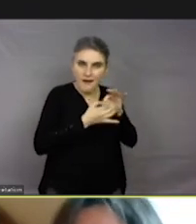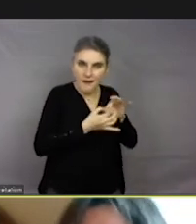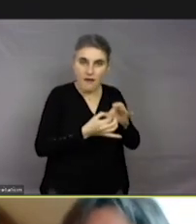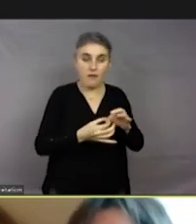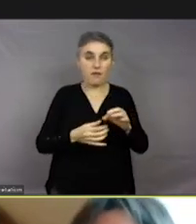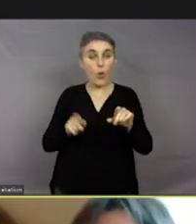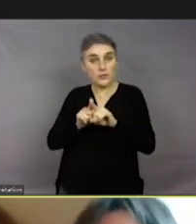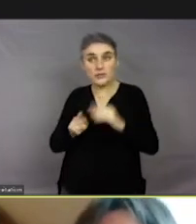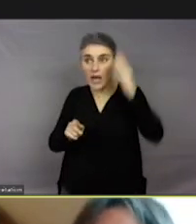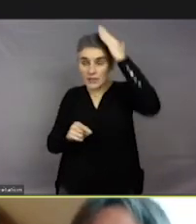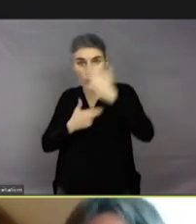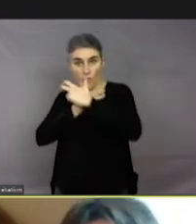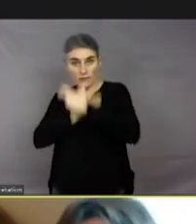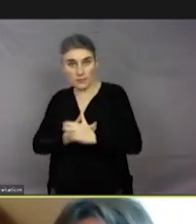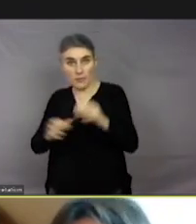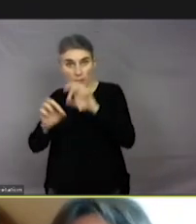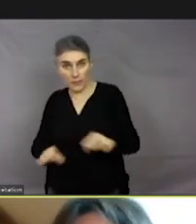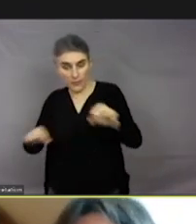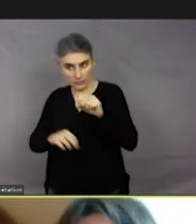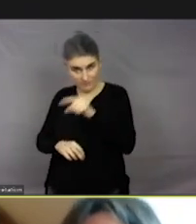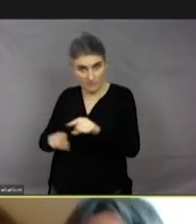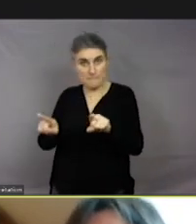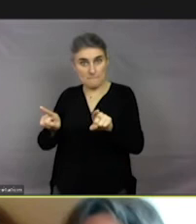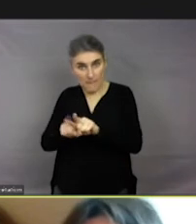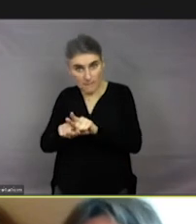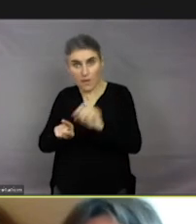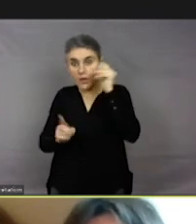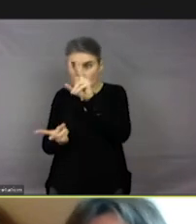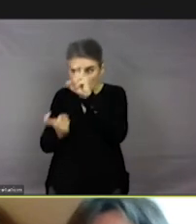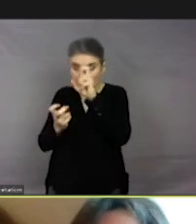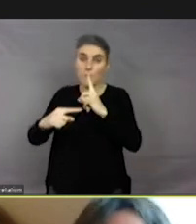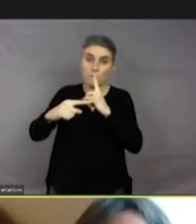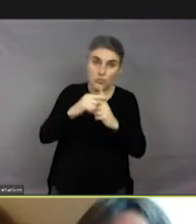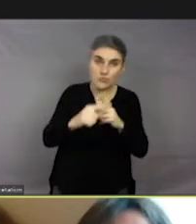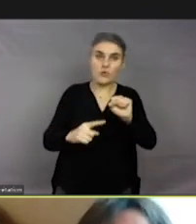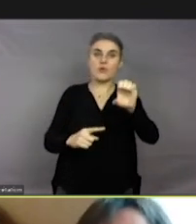avertébrés sont des êtres sensibles, mais également des êtres sentients.